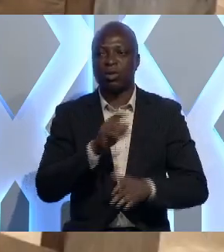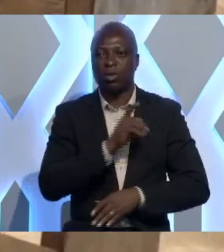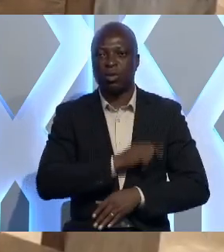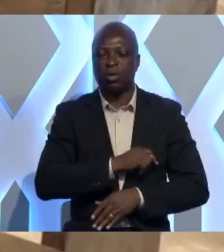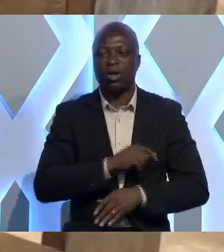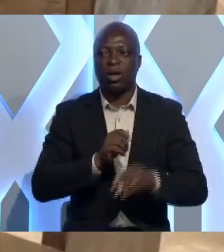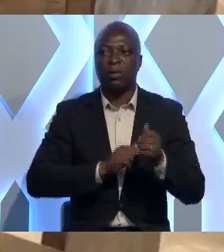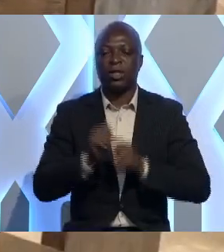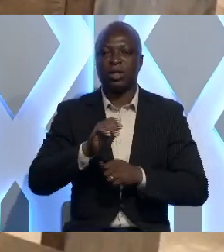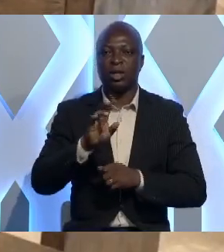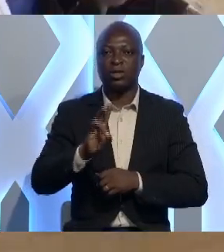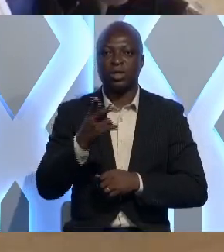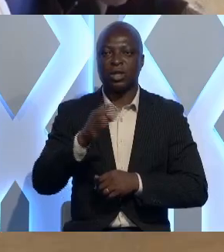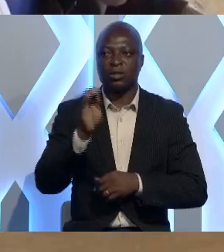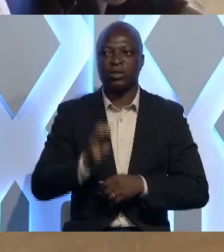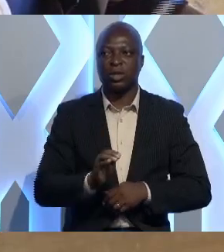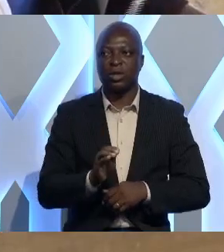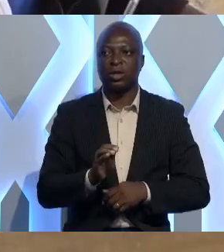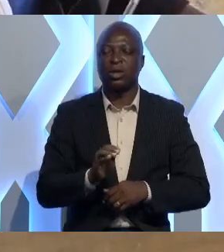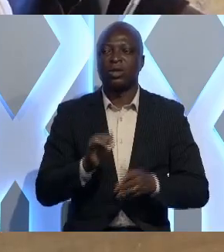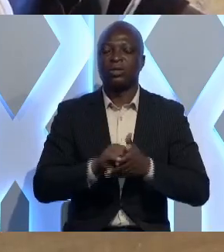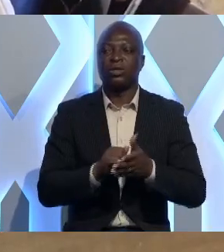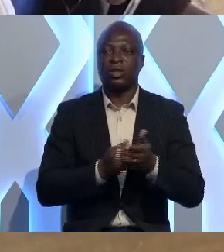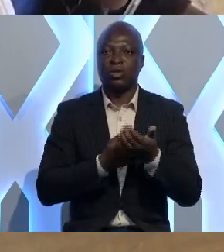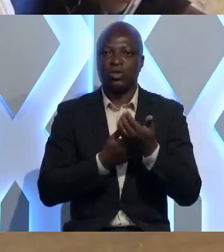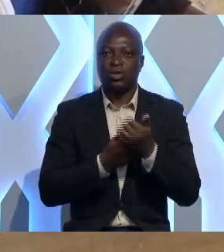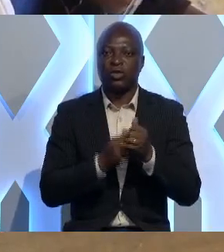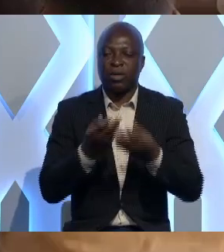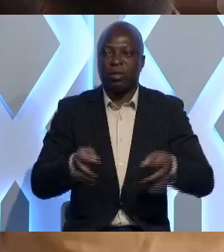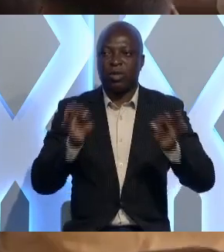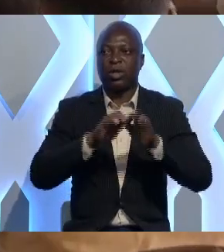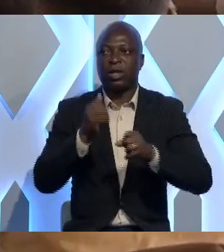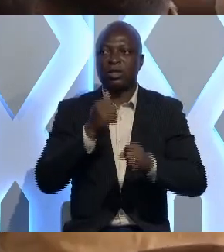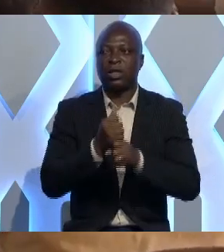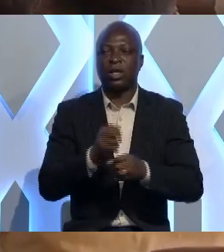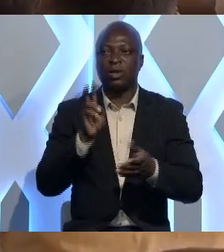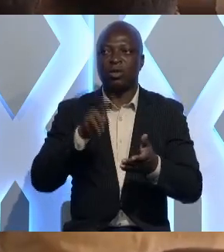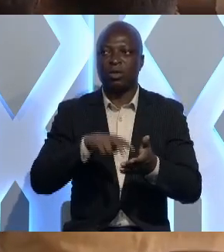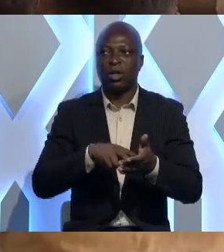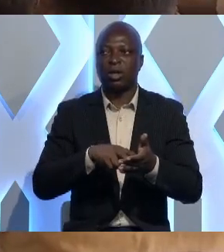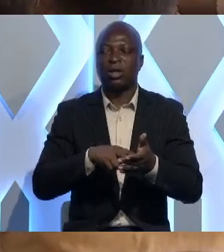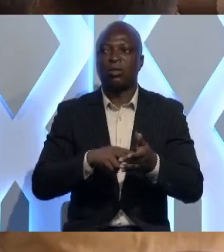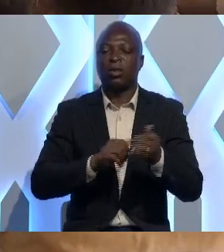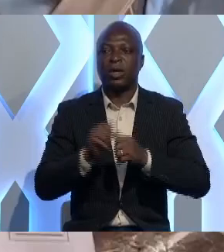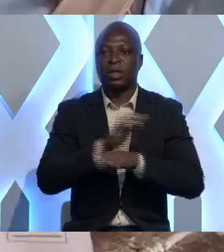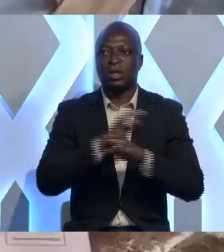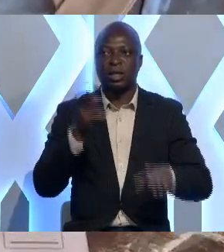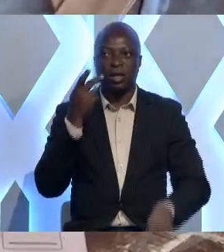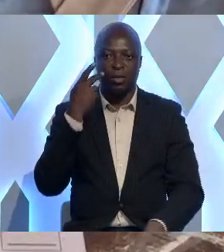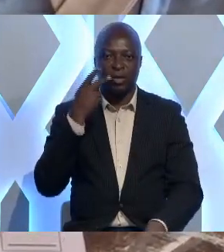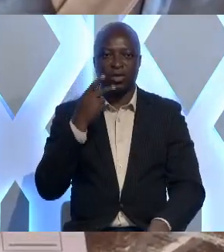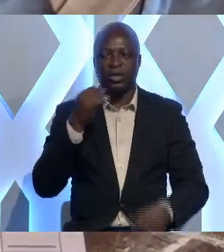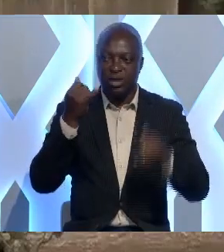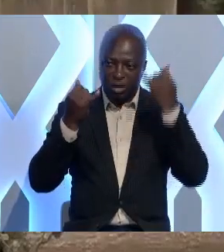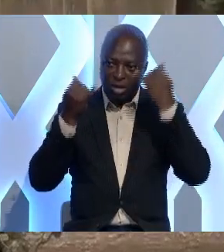est passé à 73%. Une chute considérable dans les années 2000 qui n'est pas par ces inerperçues. Des